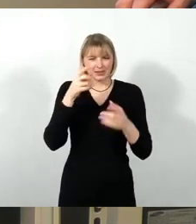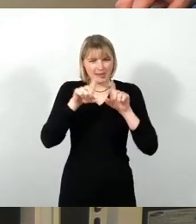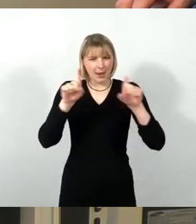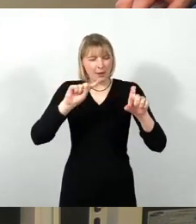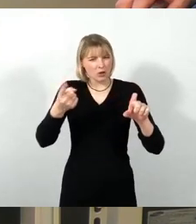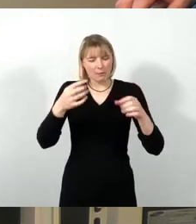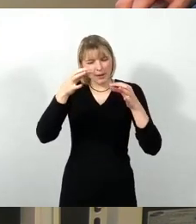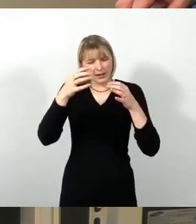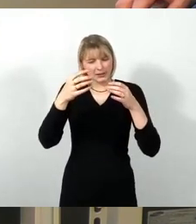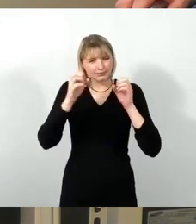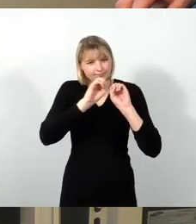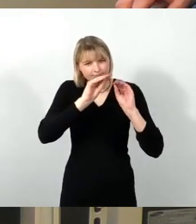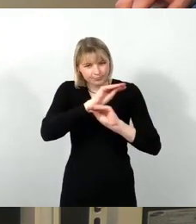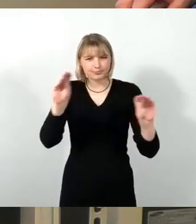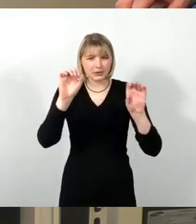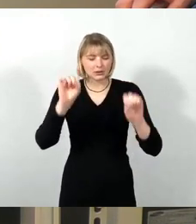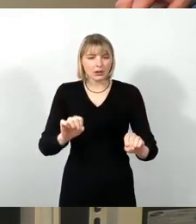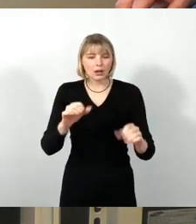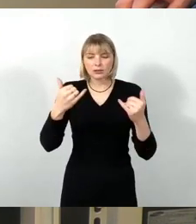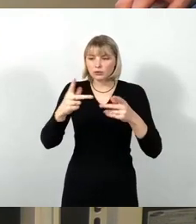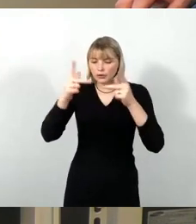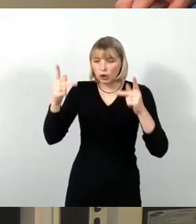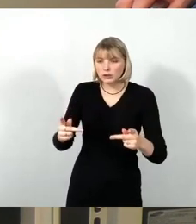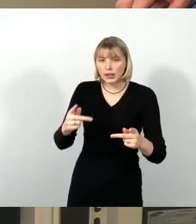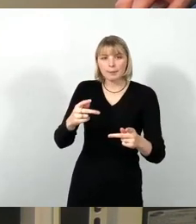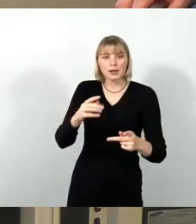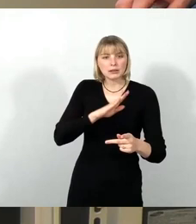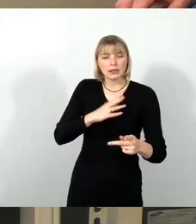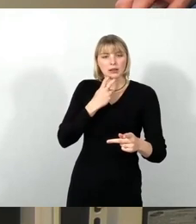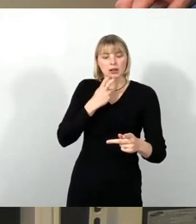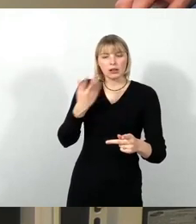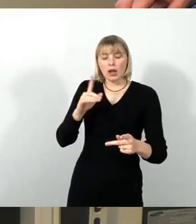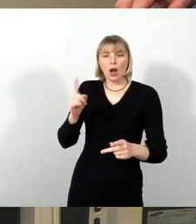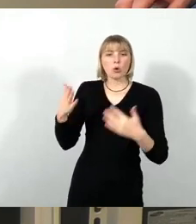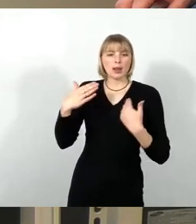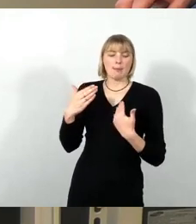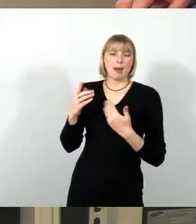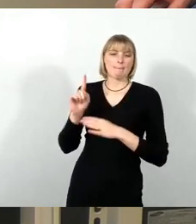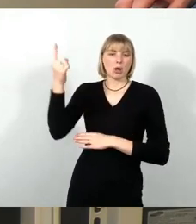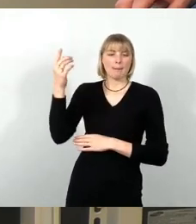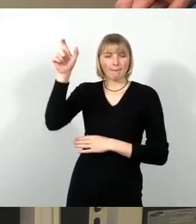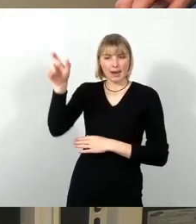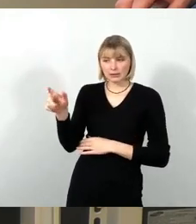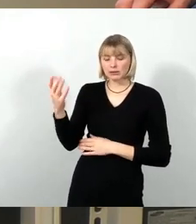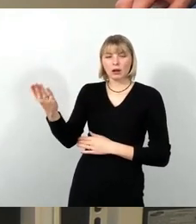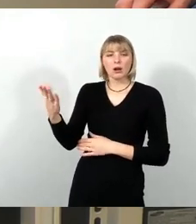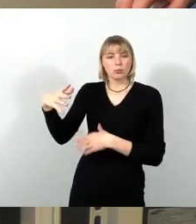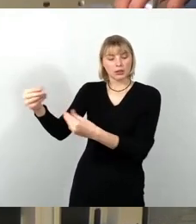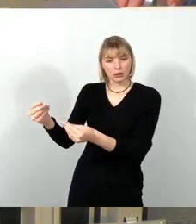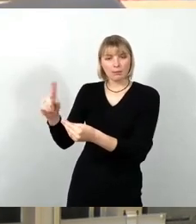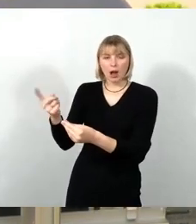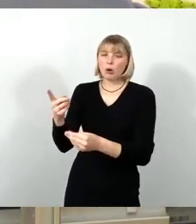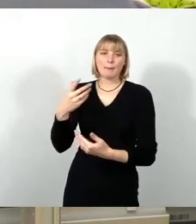Dekarbonisierungskonzept, was jetzt auch die sogenannte Klimabürgermeisterin auch übernommen hat, im Grunde eigentlich mit falschen Zahlen